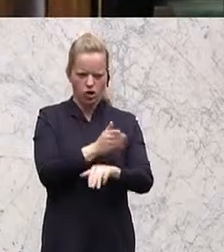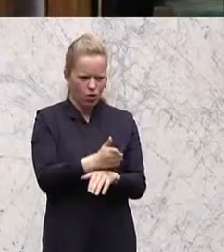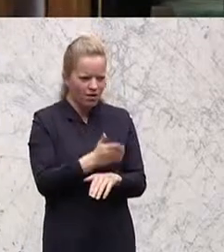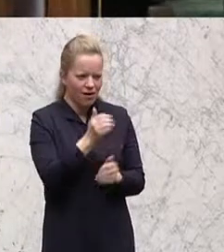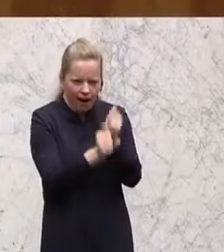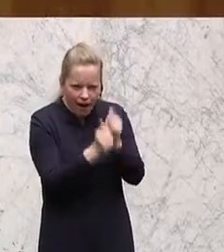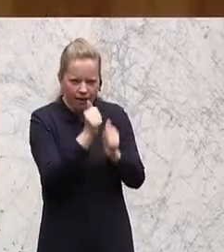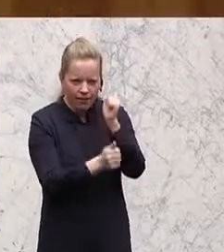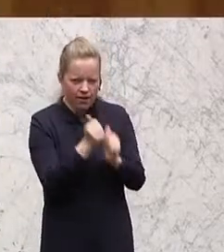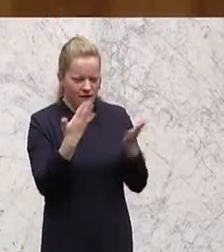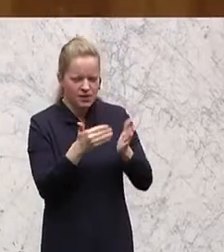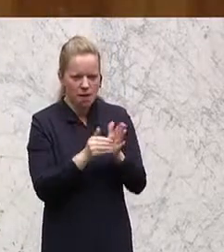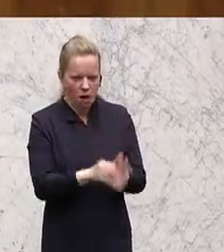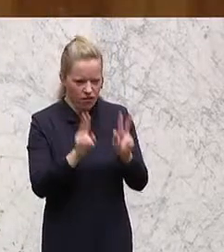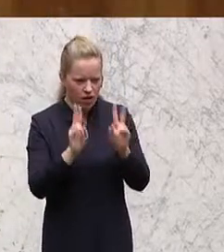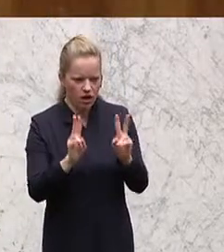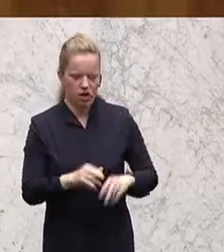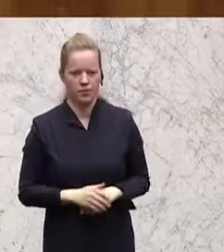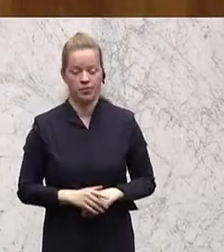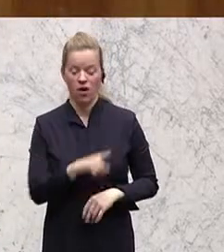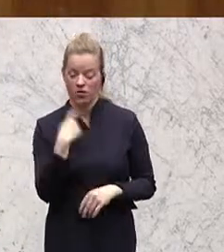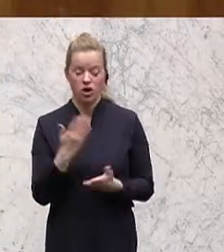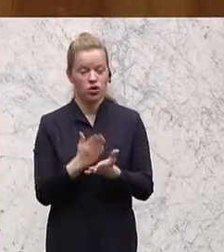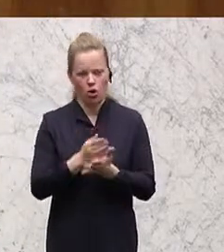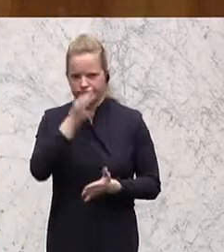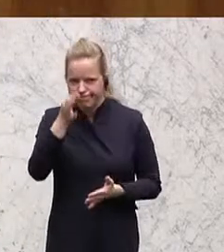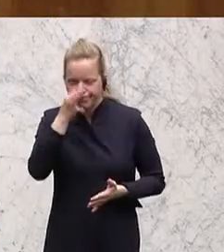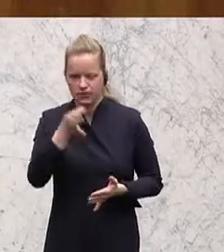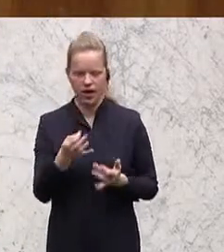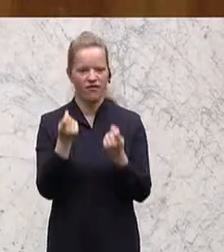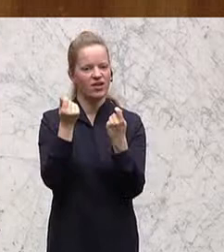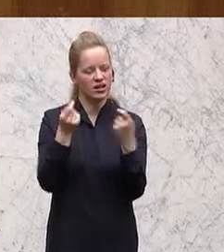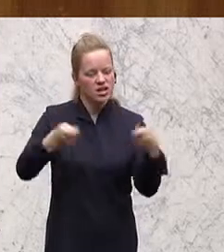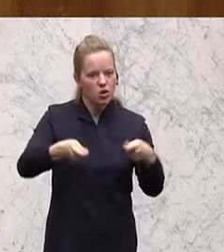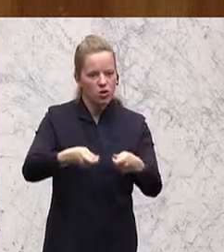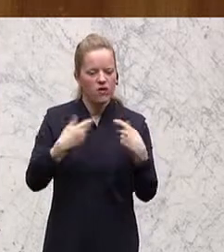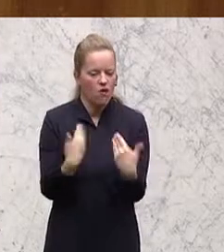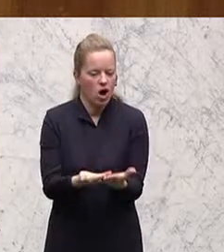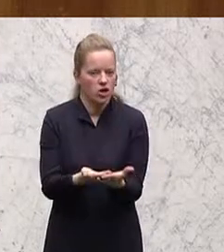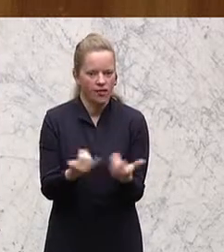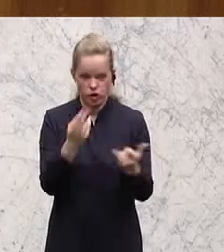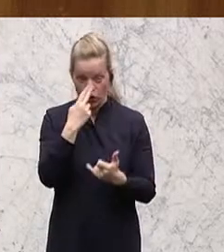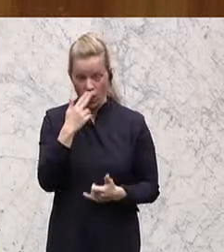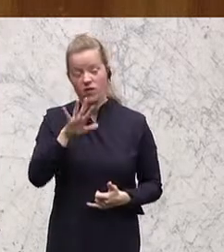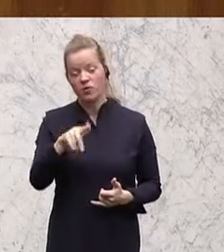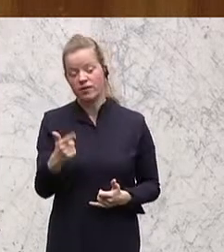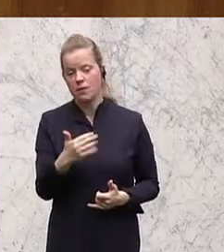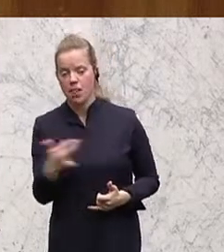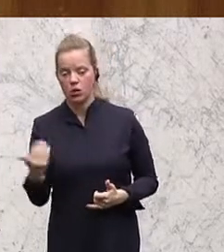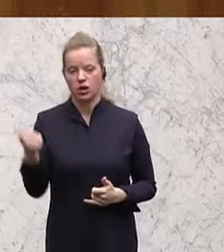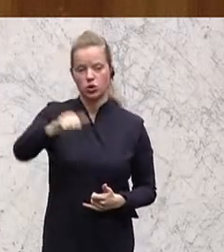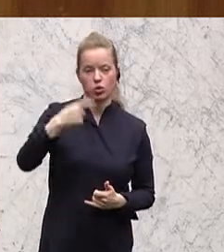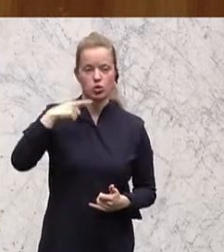würde. Und wir sind auch gespannt auf den Finanzierungsvorschlag. Schließlich ist es schon schwierig, 25 Millionen zusätzlich für die